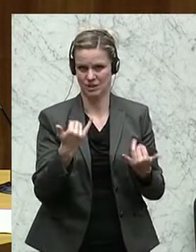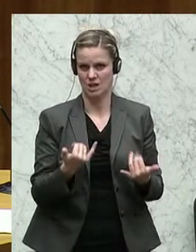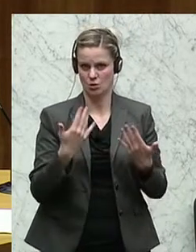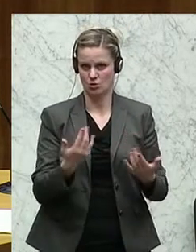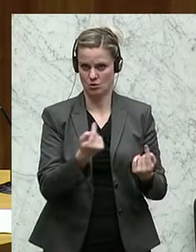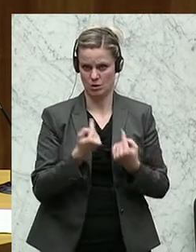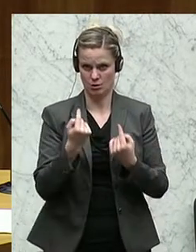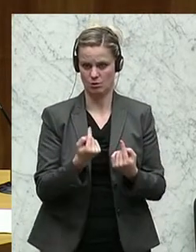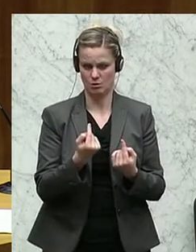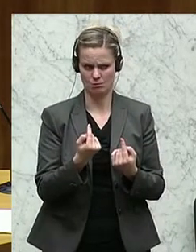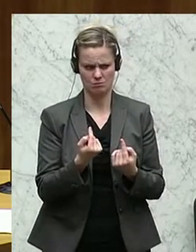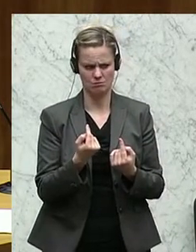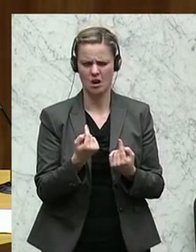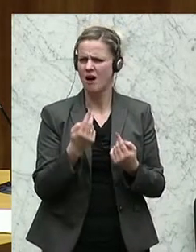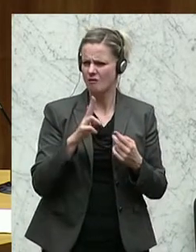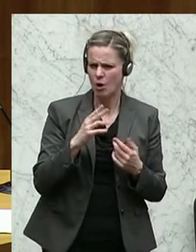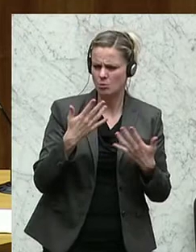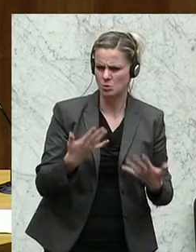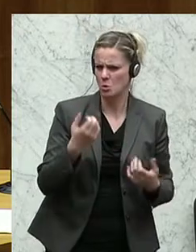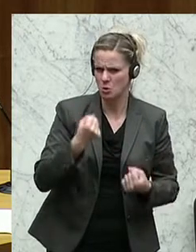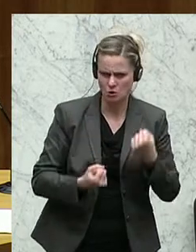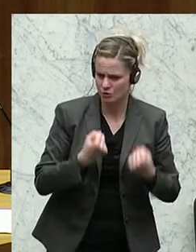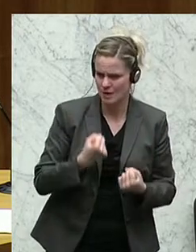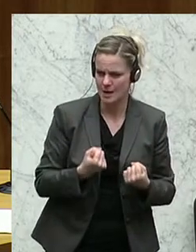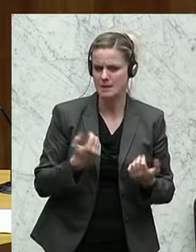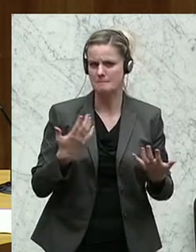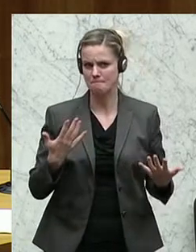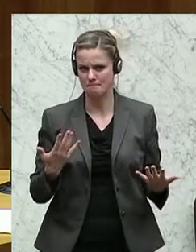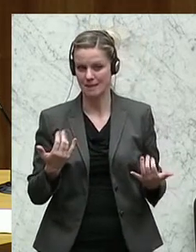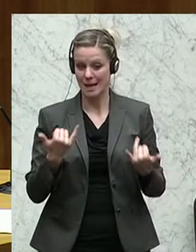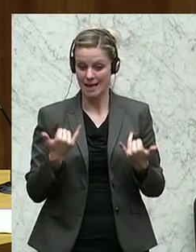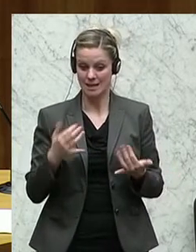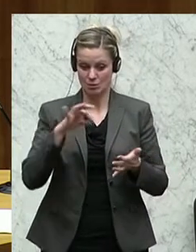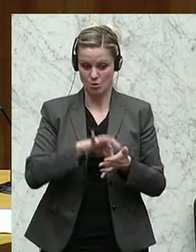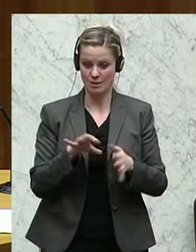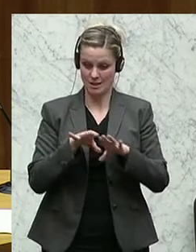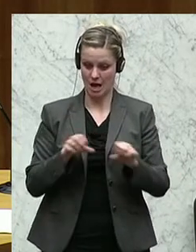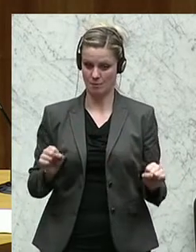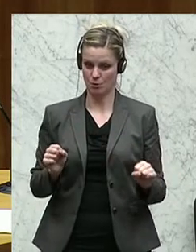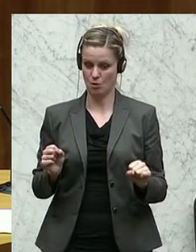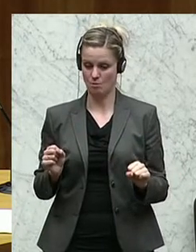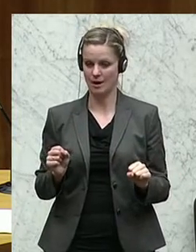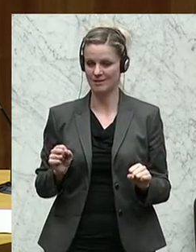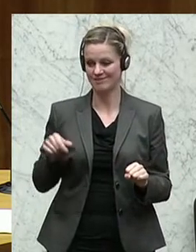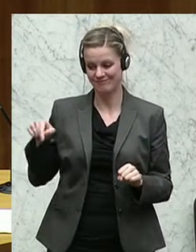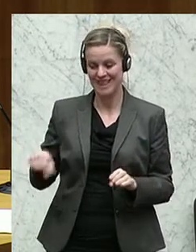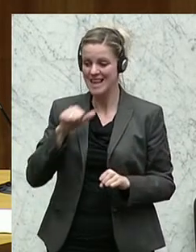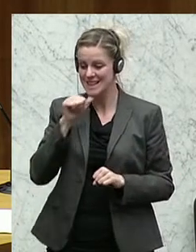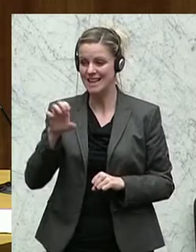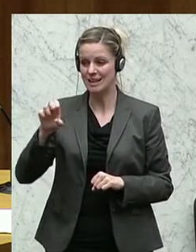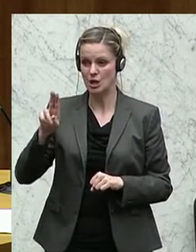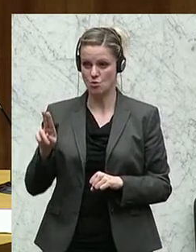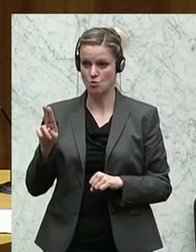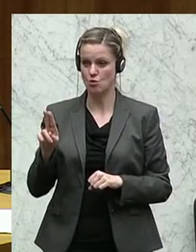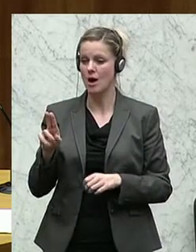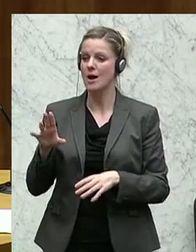Gründen so schwierig gestaltet könnte, im Rahmen des gegenständlichen Abkommens mit dem Nicht-EU-Mitglied Bosnien-Herzogowina